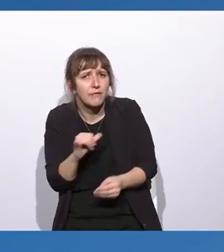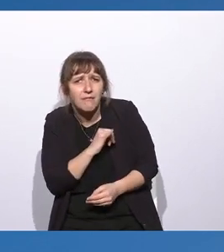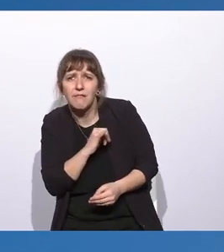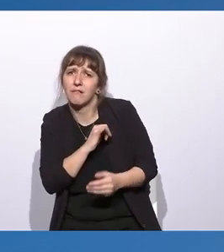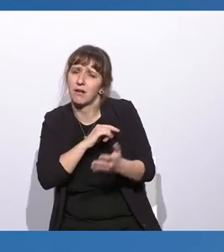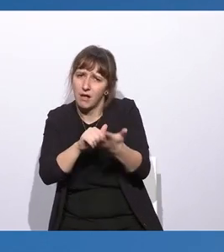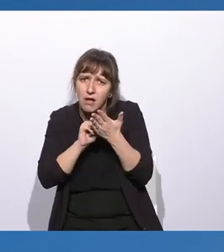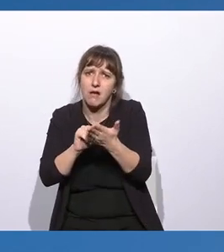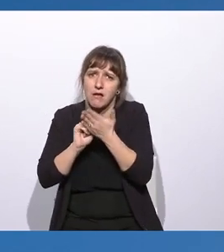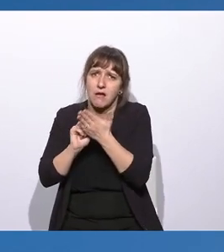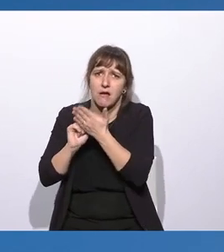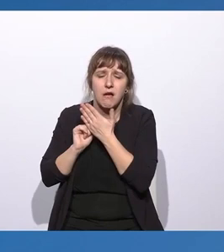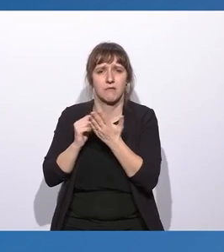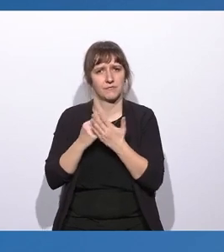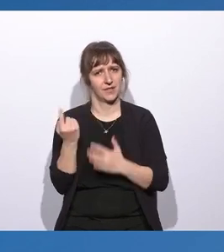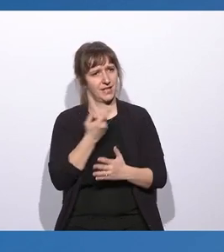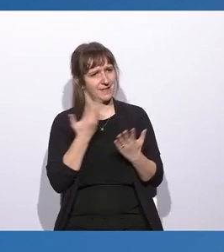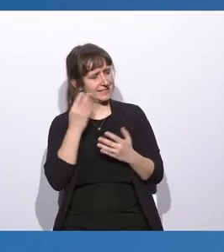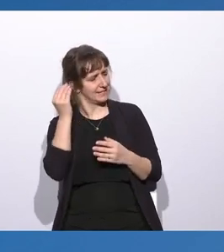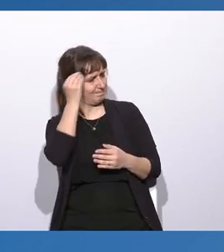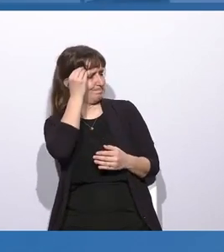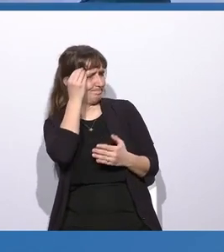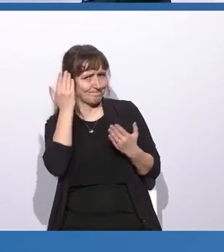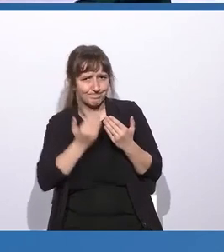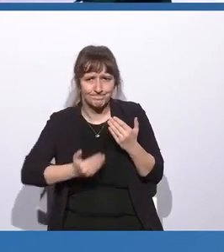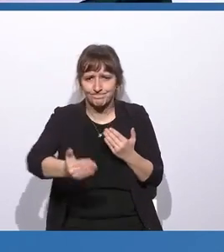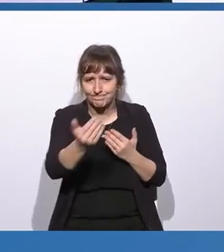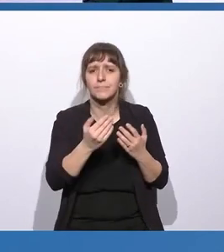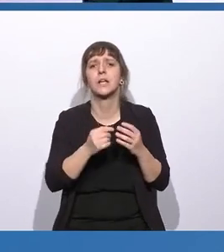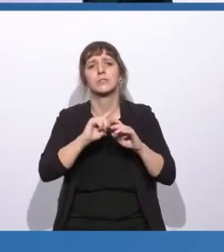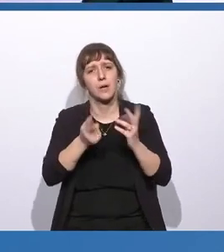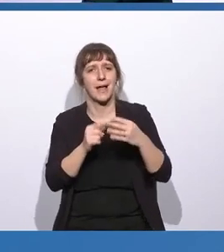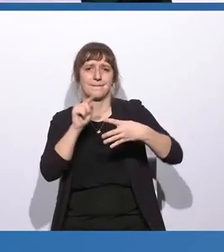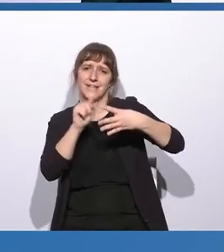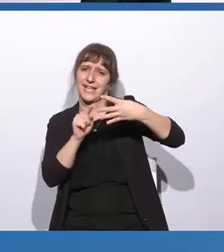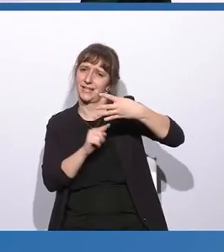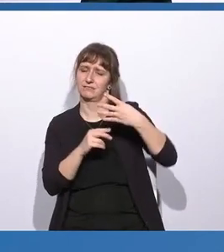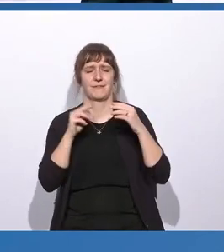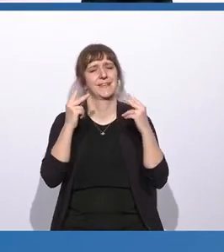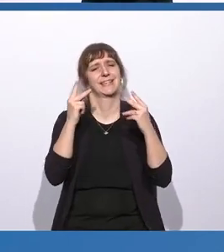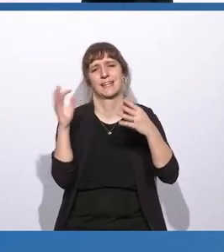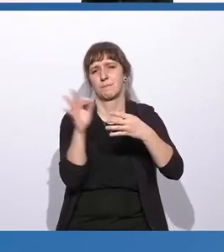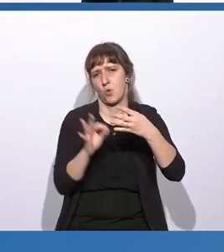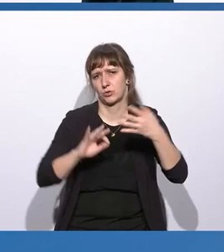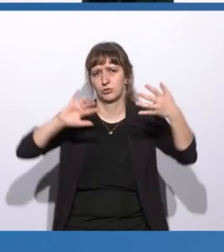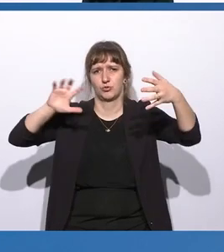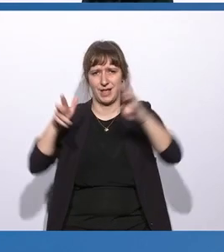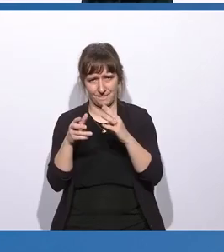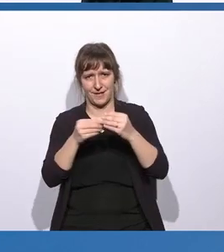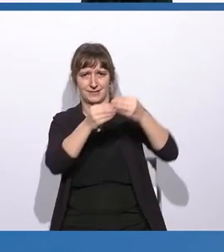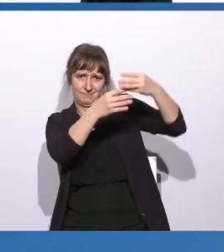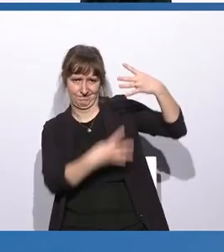kennengelernt. Was nehmen wir mit? Wir haben für Sie jetzt nochmal die vier wichtigsten Punkte ganz kurz zusammengefasst in einem Chart.